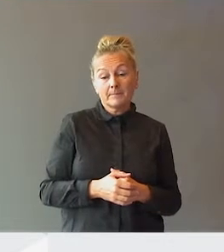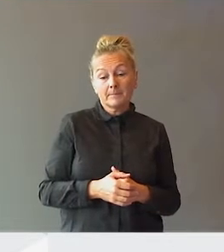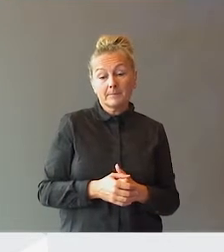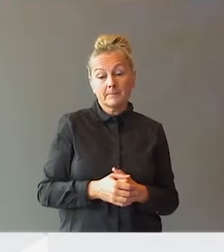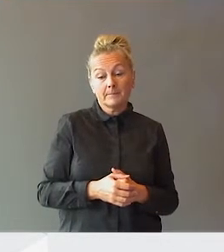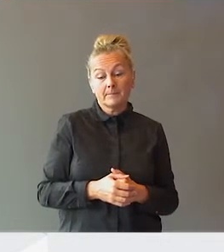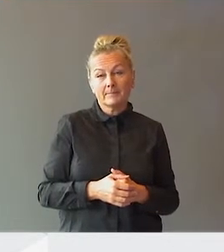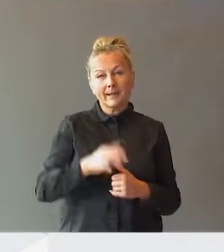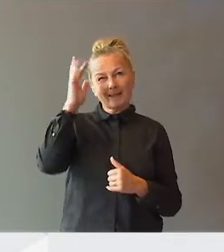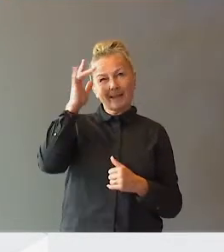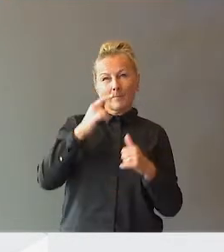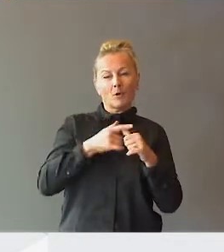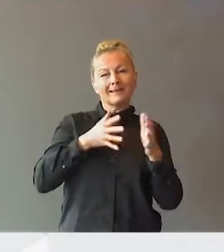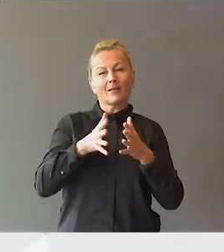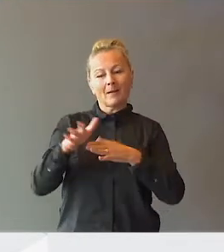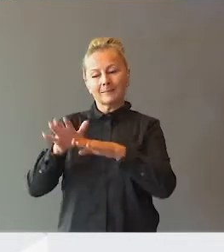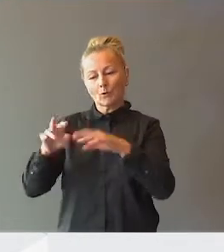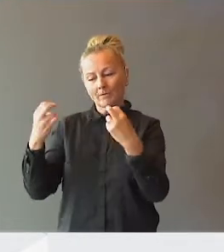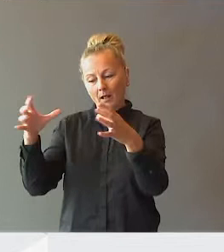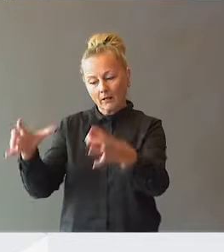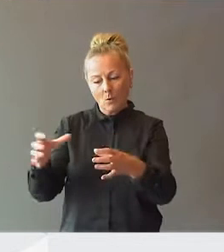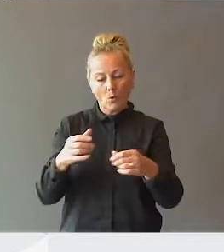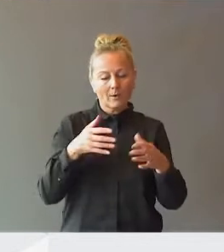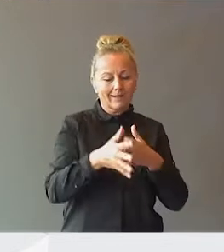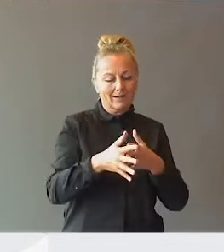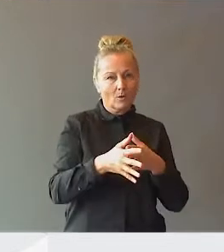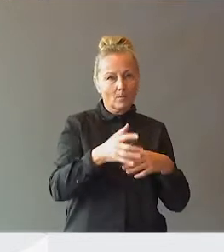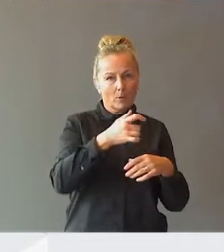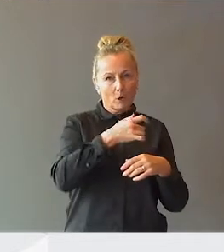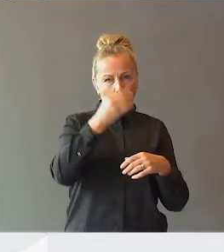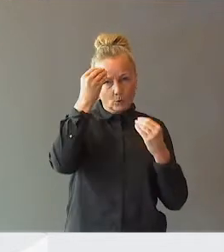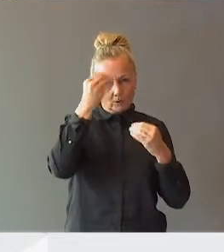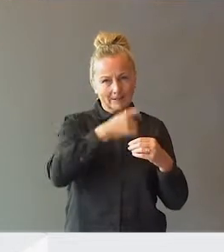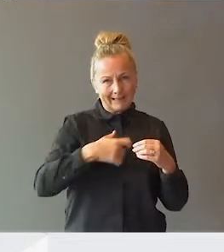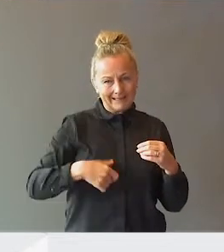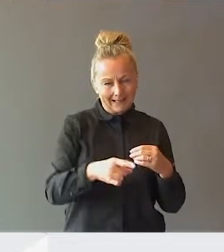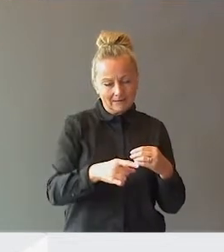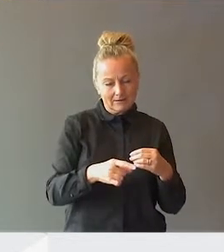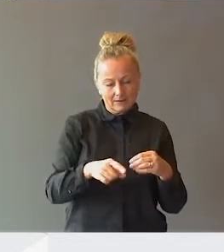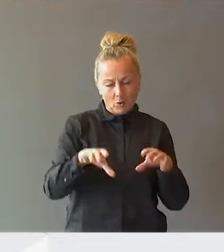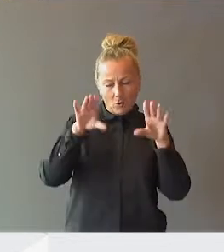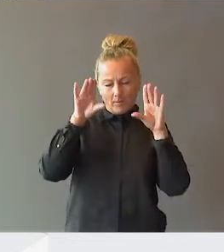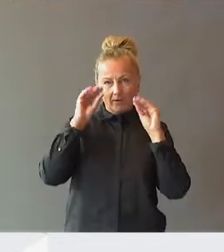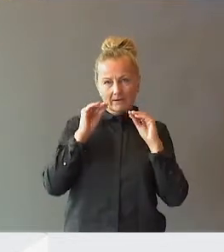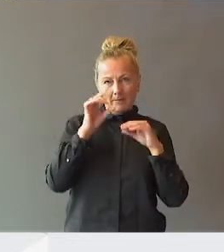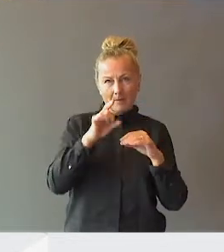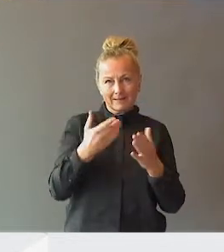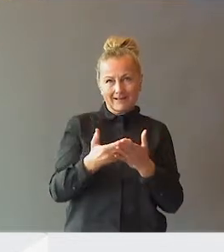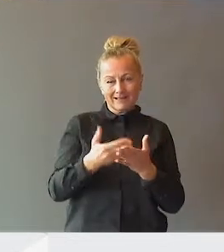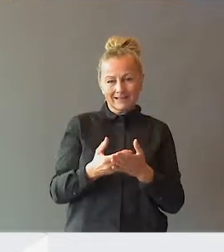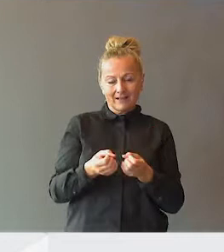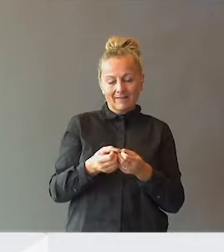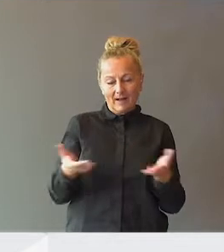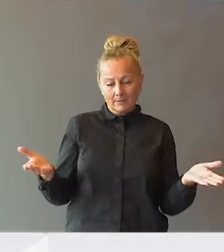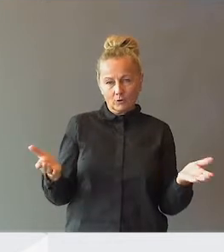Jeg tenker at både gjennom ekspertutvalget og kanskje gjennom kunnskapsministeren, så kan man ha en oppfatning av at PP-tjenesten fremstår